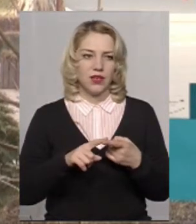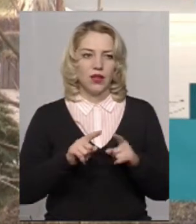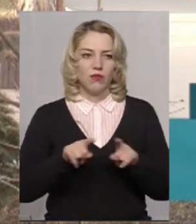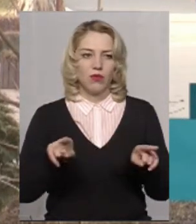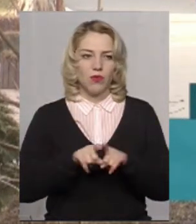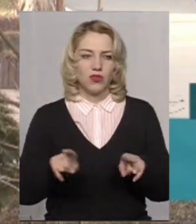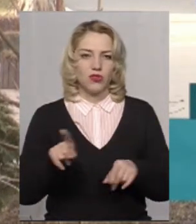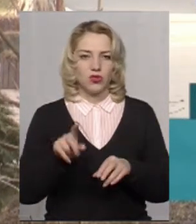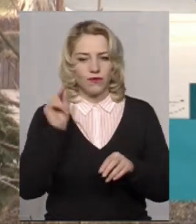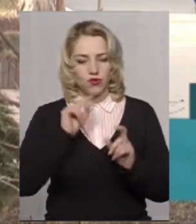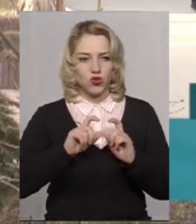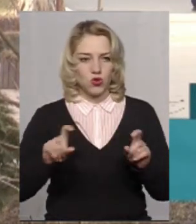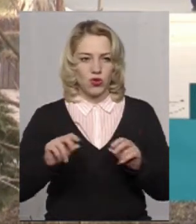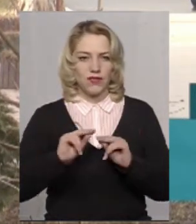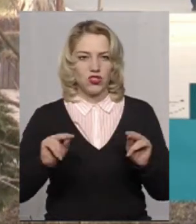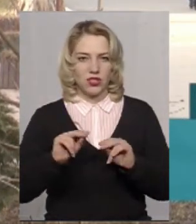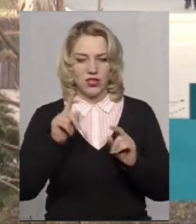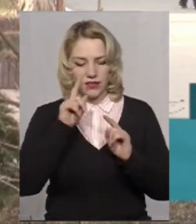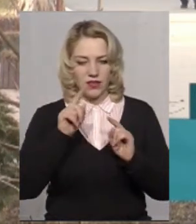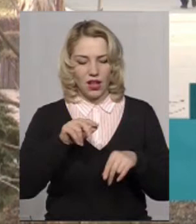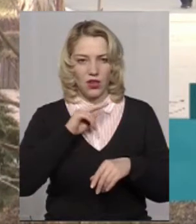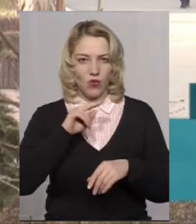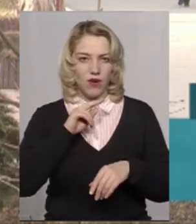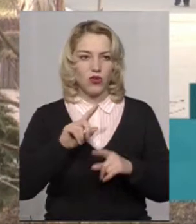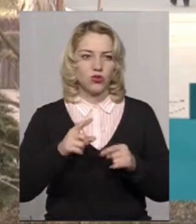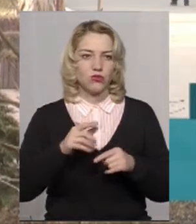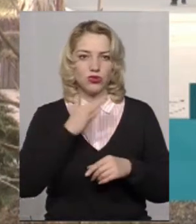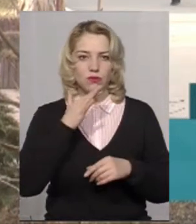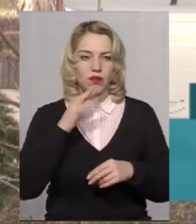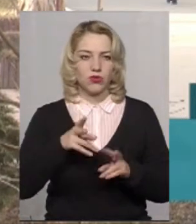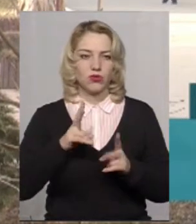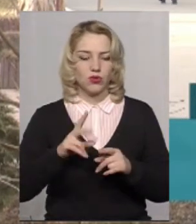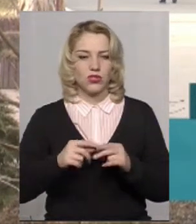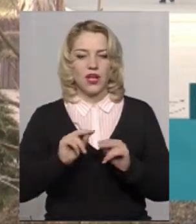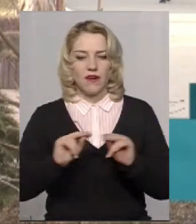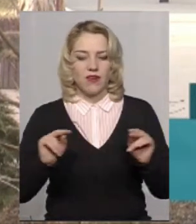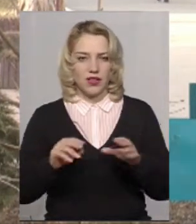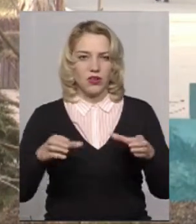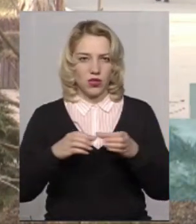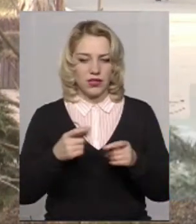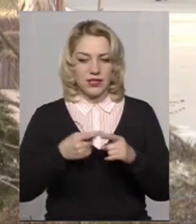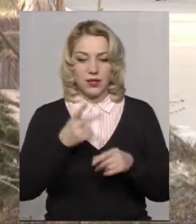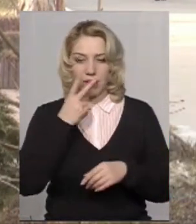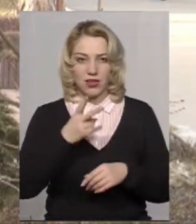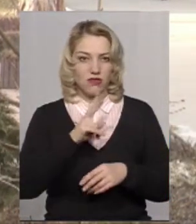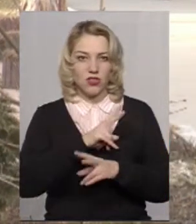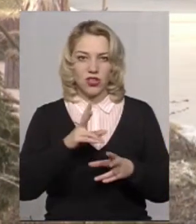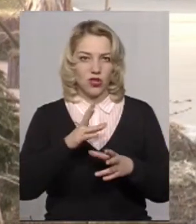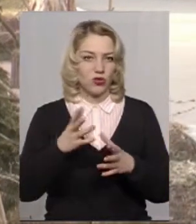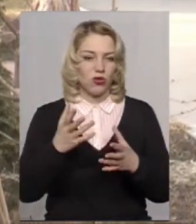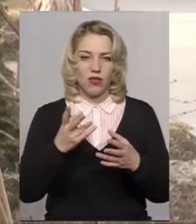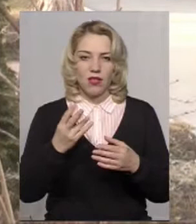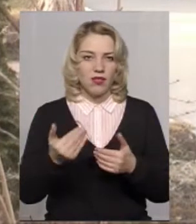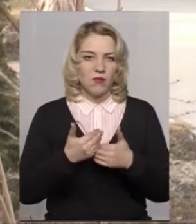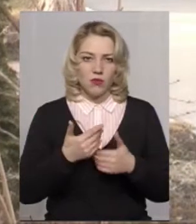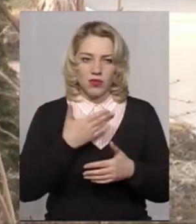пропагандували, щоб в школі, саме вчителі звертали на це увагу, оскільки багато хто з козацького колективу бачив це, і ніхто не прийняв ніяких мір, навіть